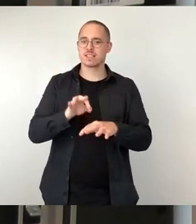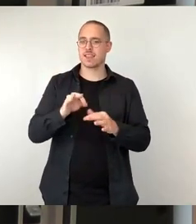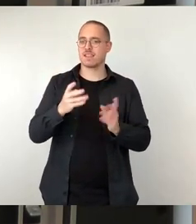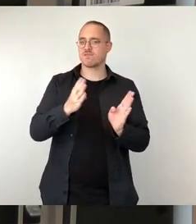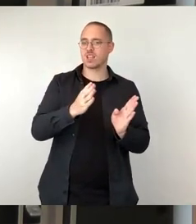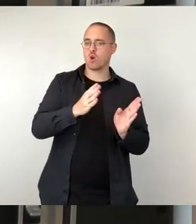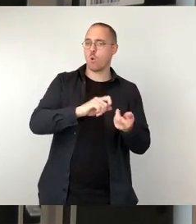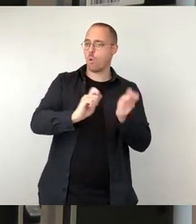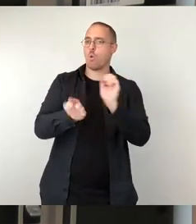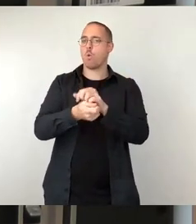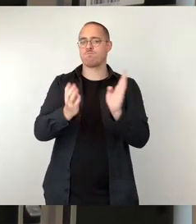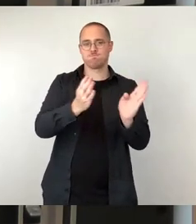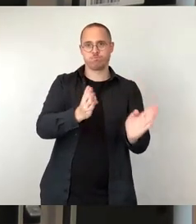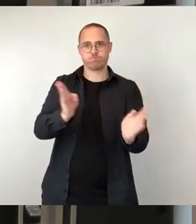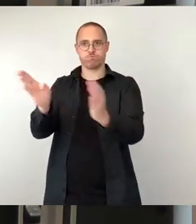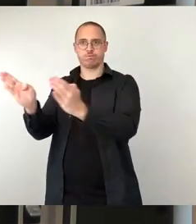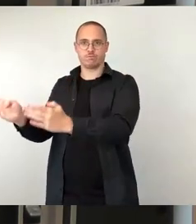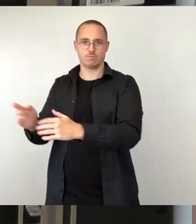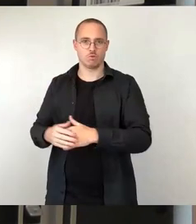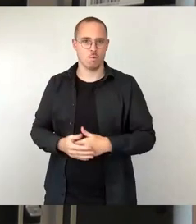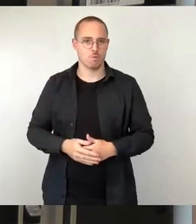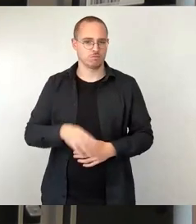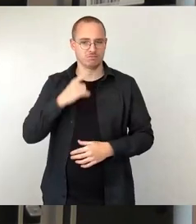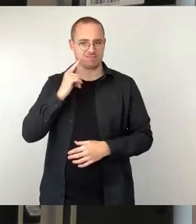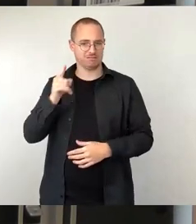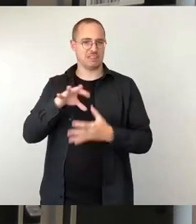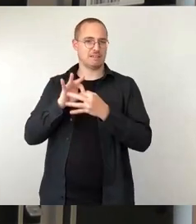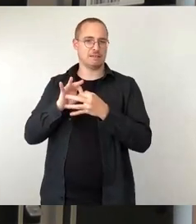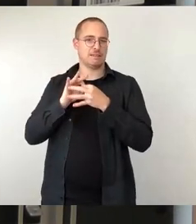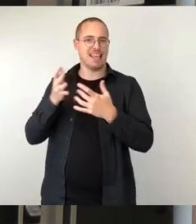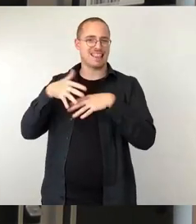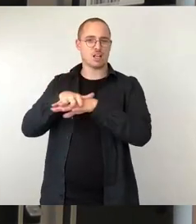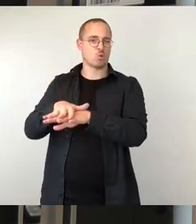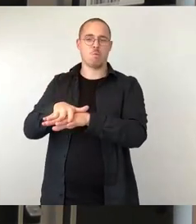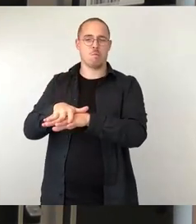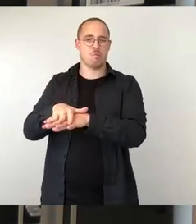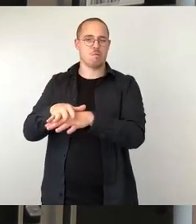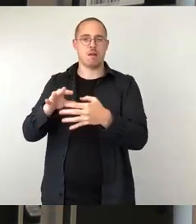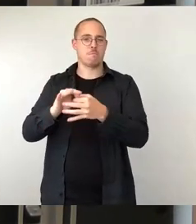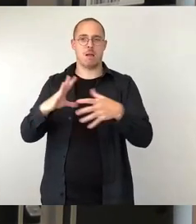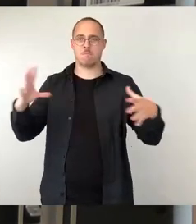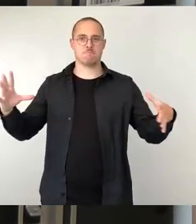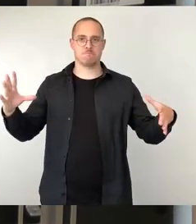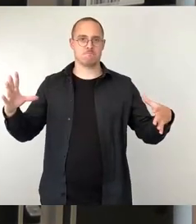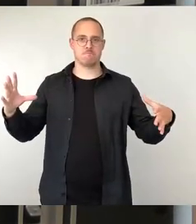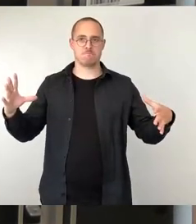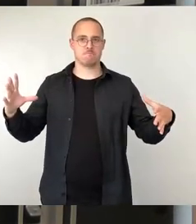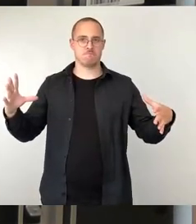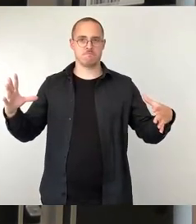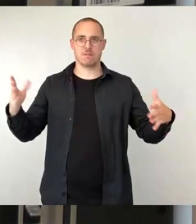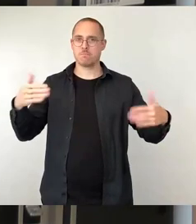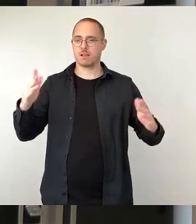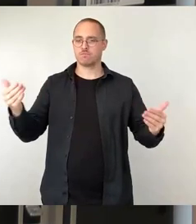dem Thema Integration in der Form nichts zu tun gehabt. Ganz im Gegenteil. Es war wieder einmal der